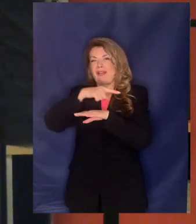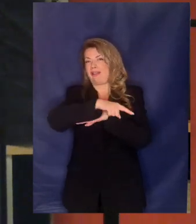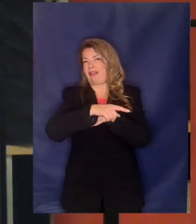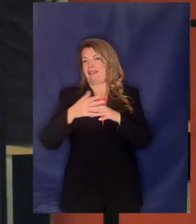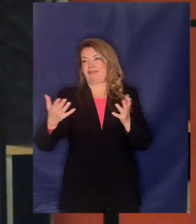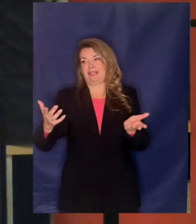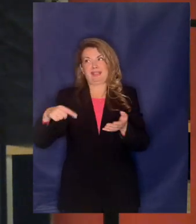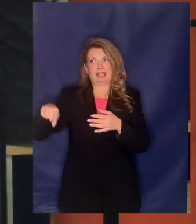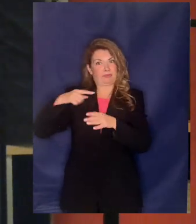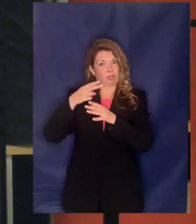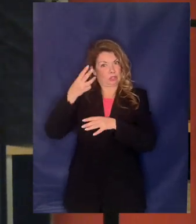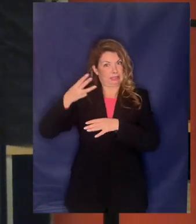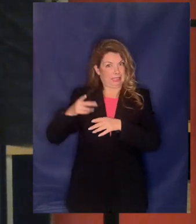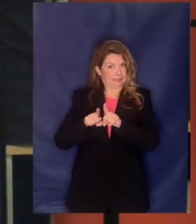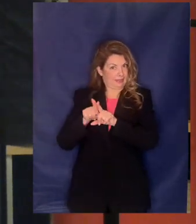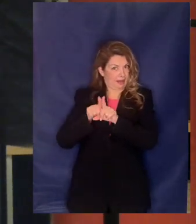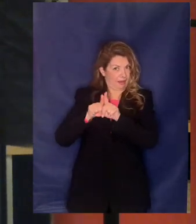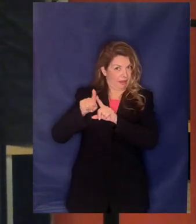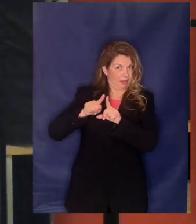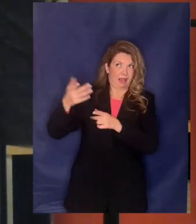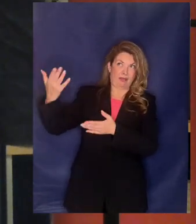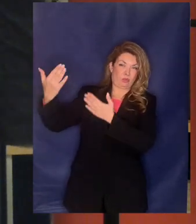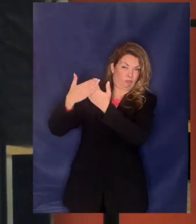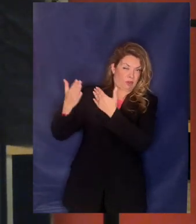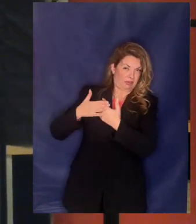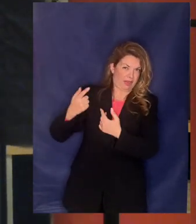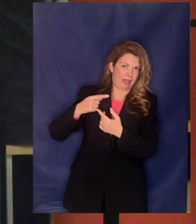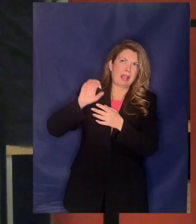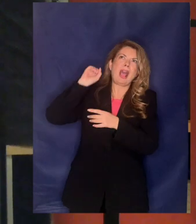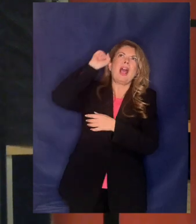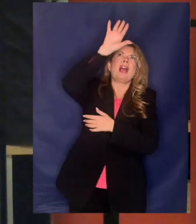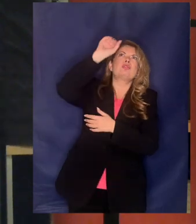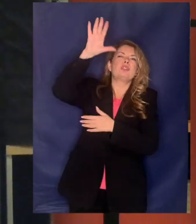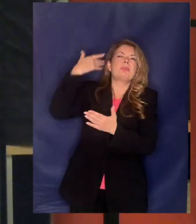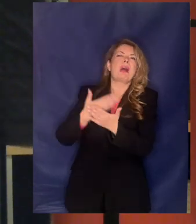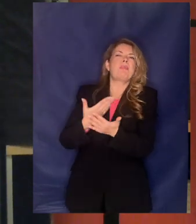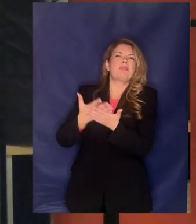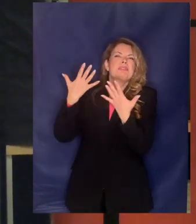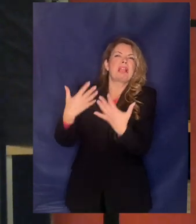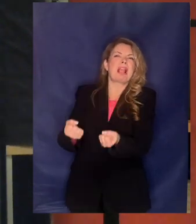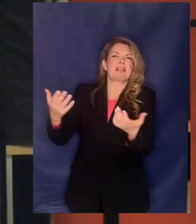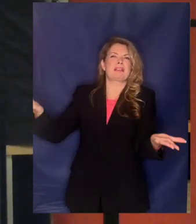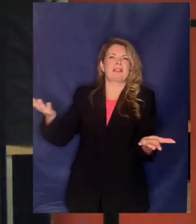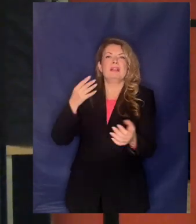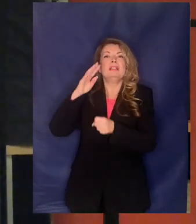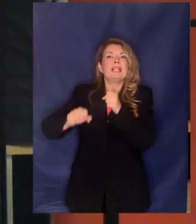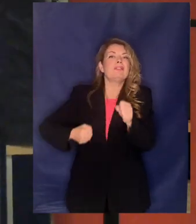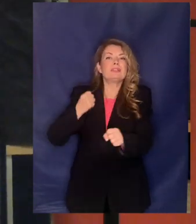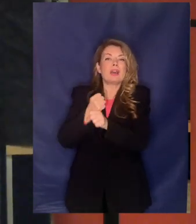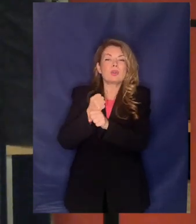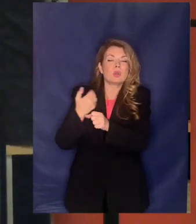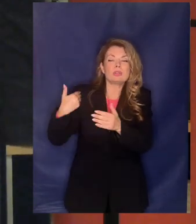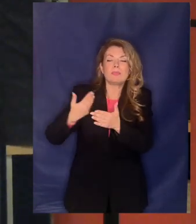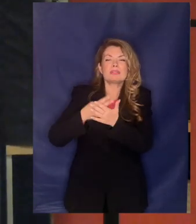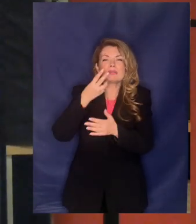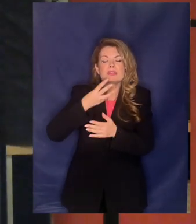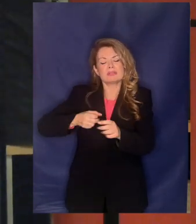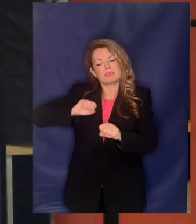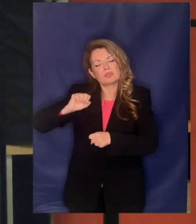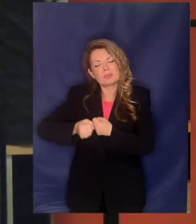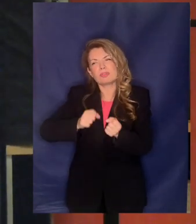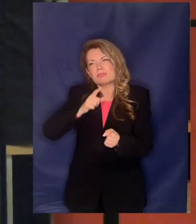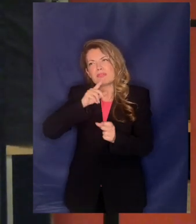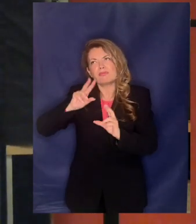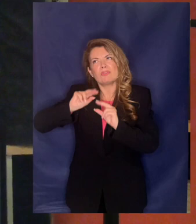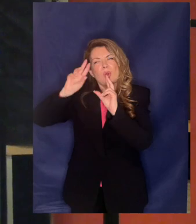Κουμουνδούρου για να πεις ότι μέρο λειπτή στον αγώνα που δίνουμε τα τελευταία χρόνια και να μου επιτρέψεις να